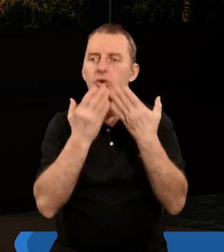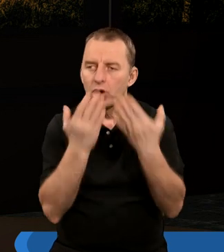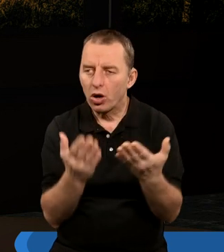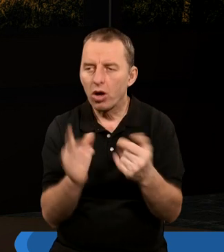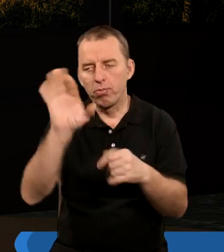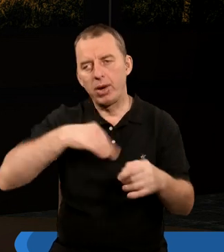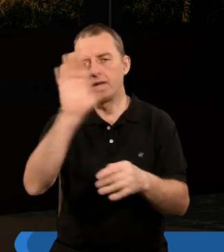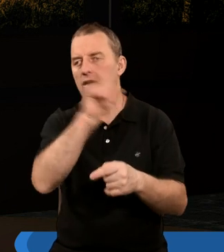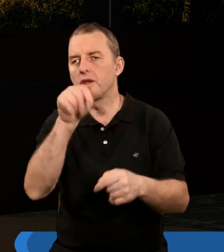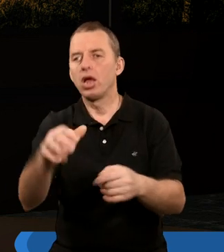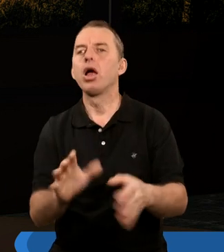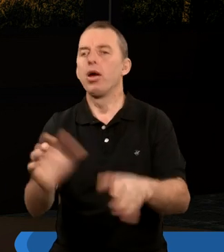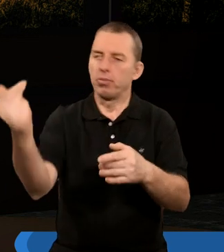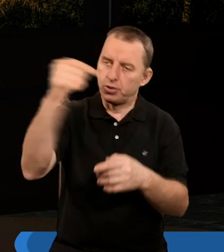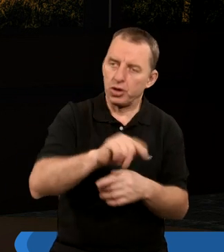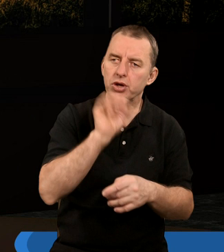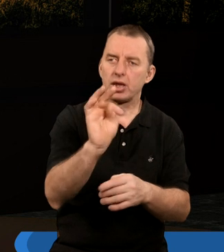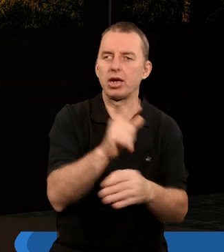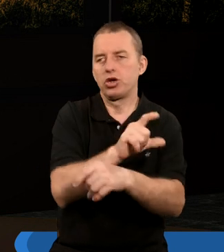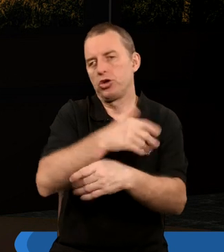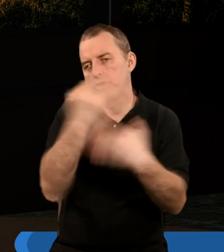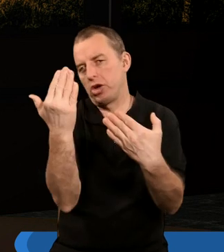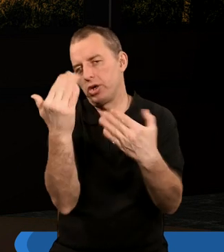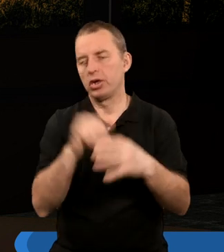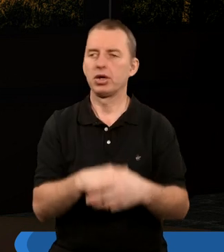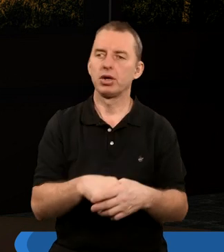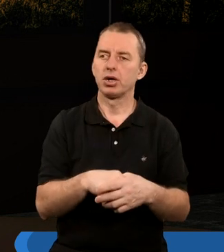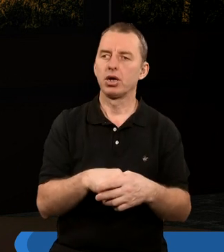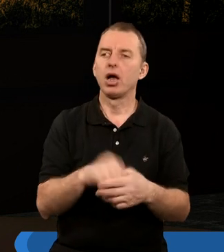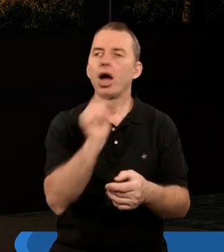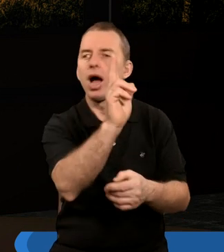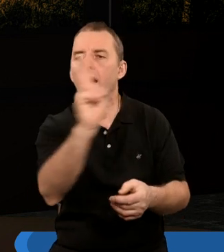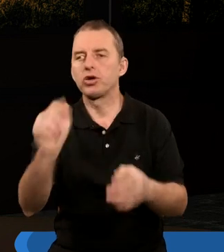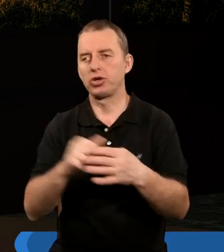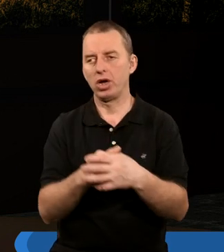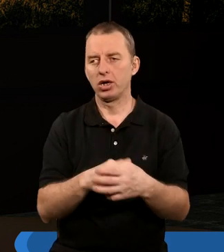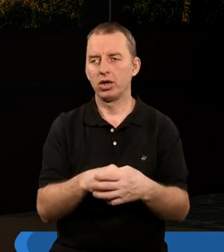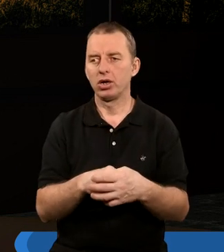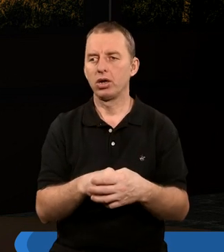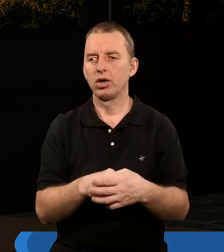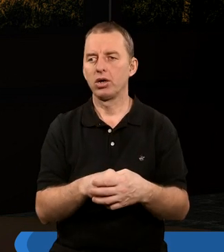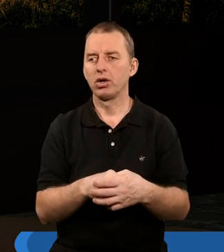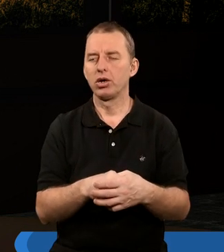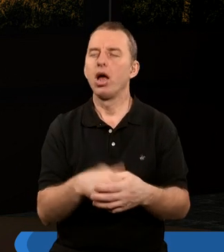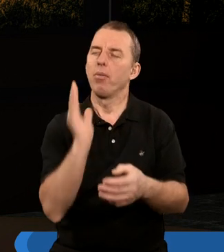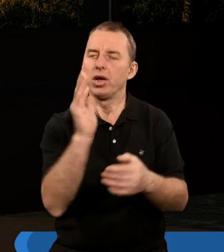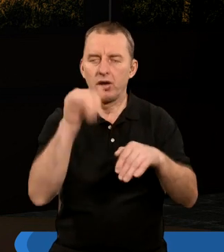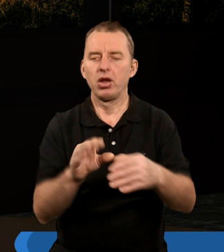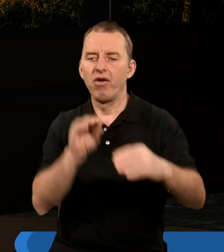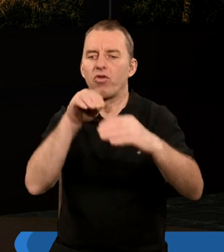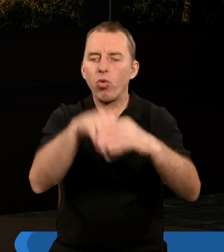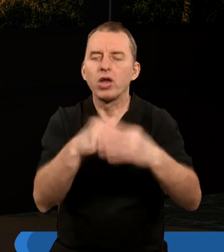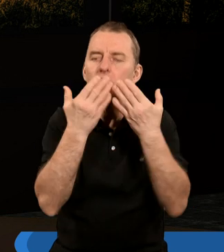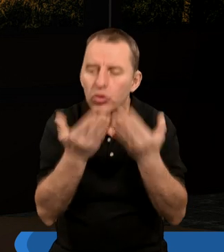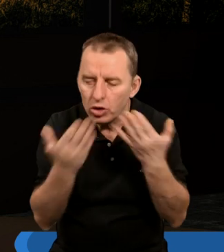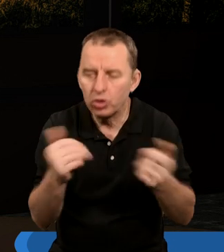Dziękuję Ci Panie za to, że przyjdzie taki dzień, kiedy każdy będzie składał